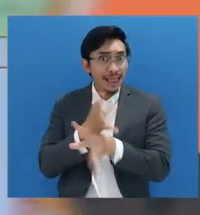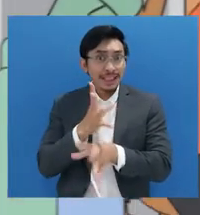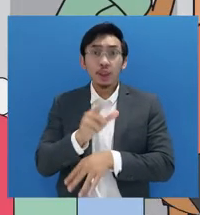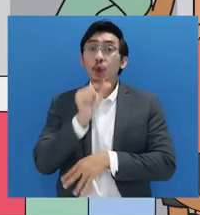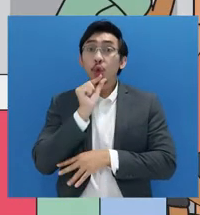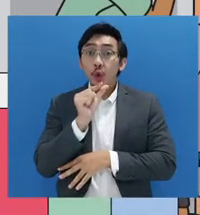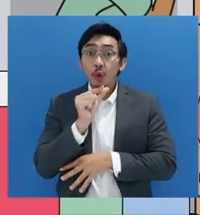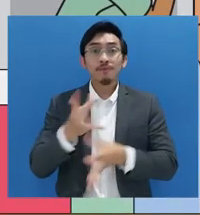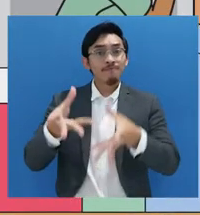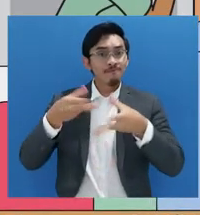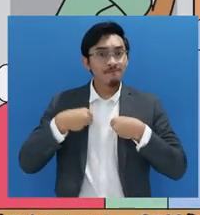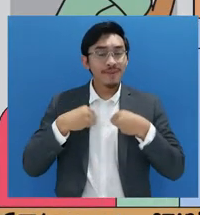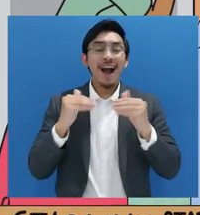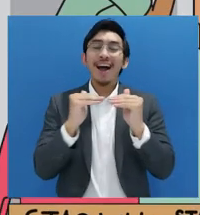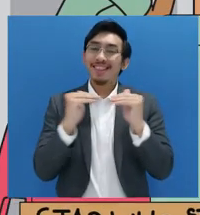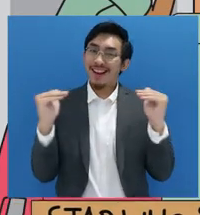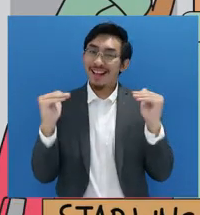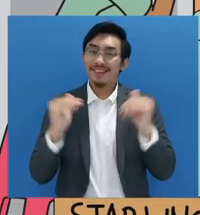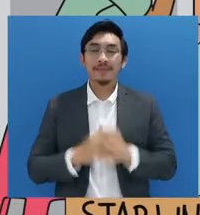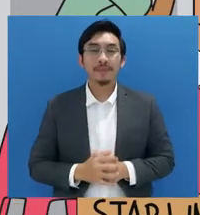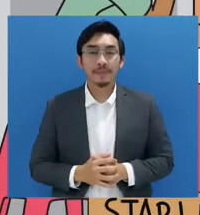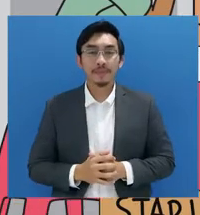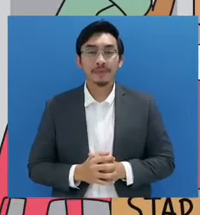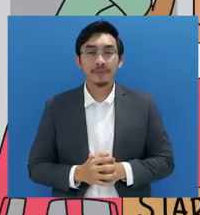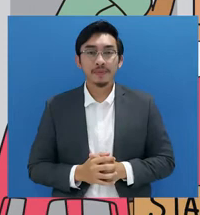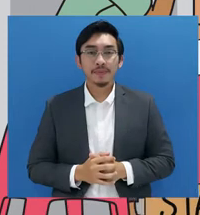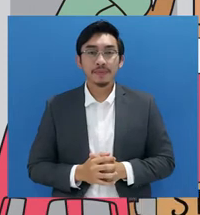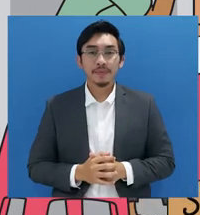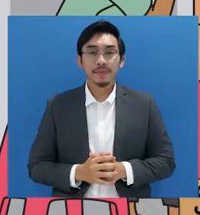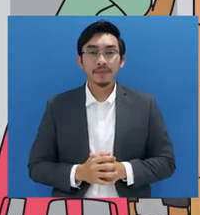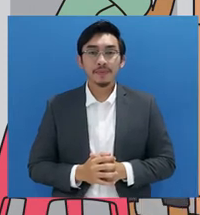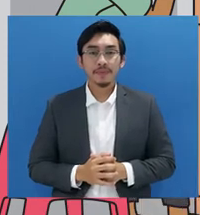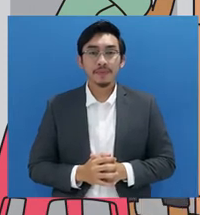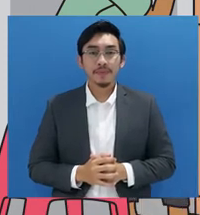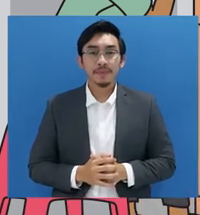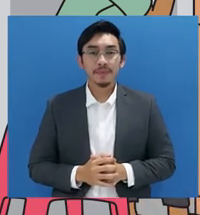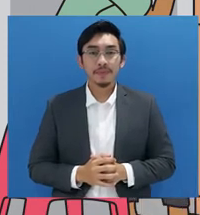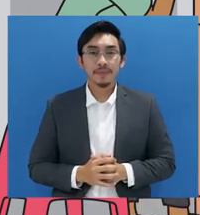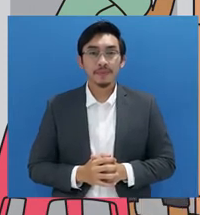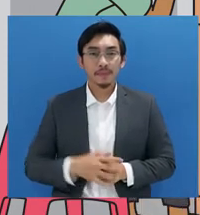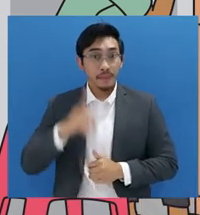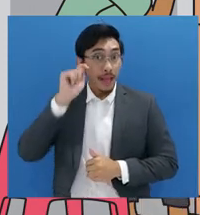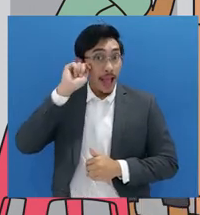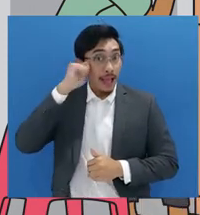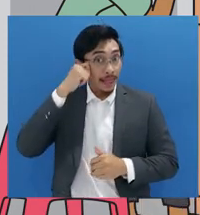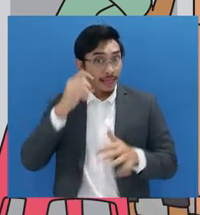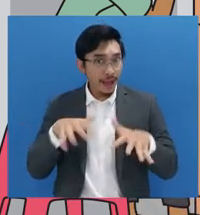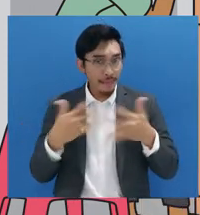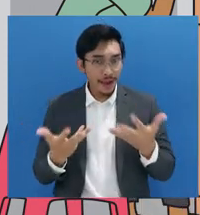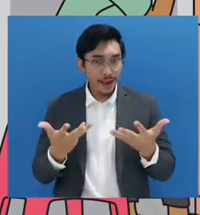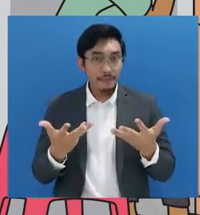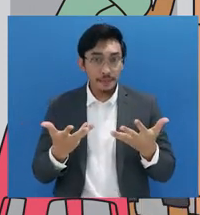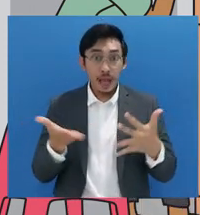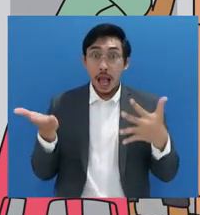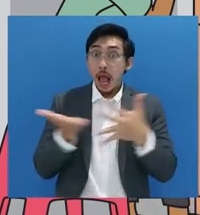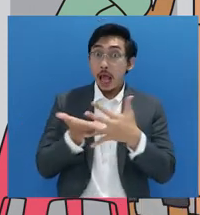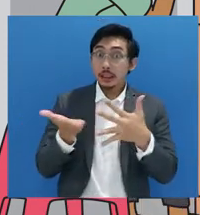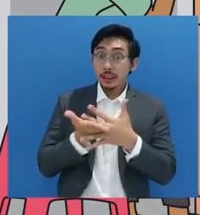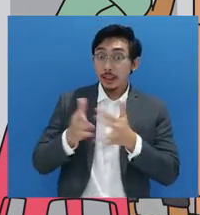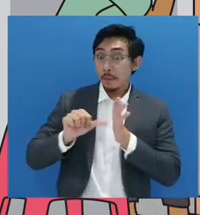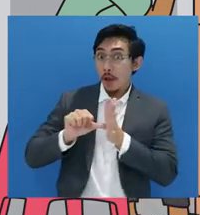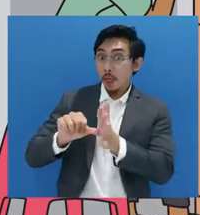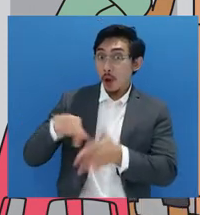bentuk ternyata dalam memperoleh akses terhadap keadilan. Yang perlu diingat, semakin besar akses bantuan hukum